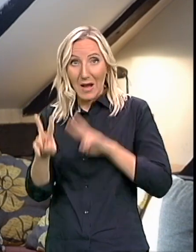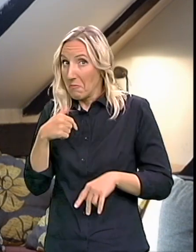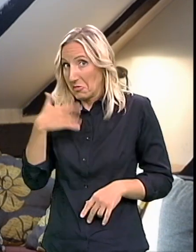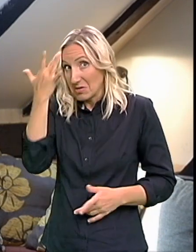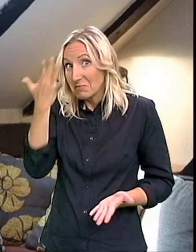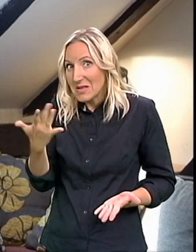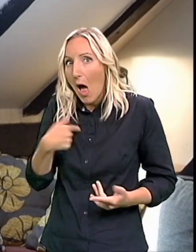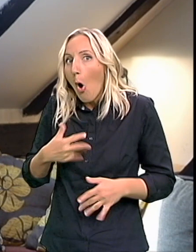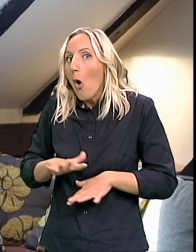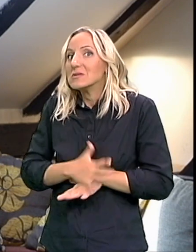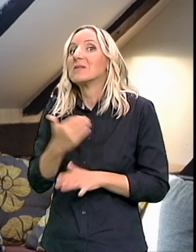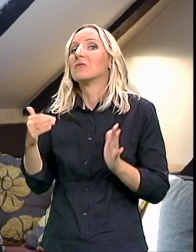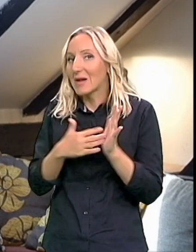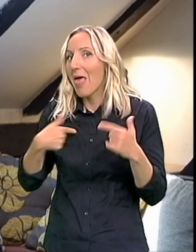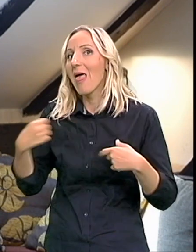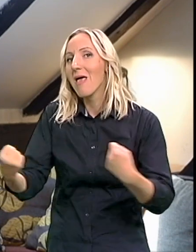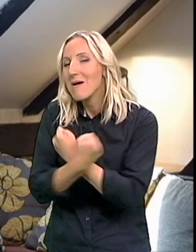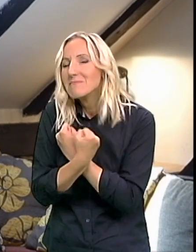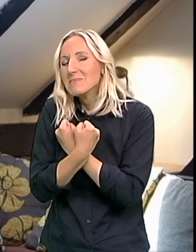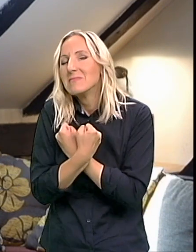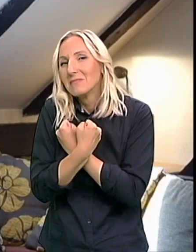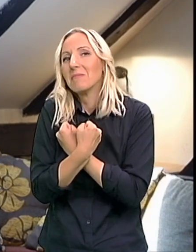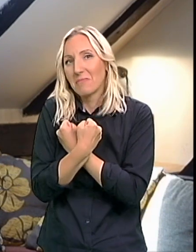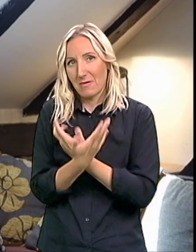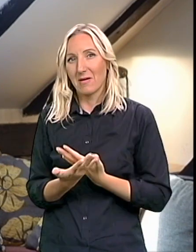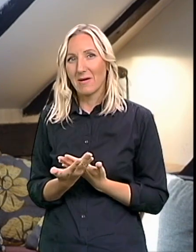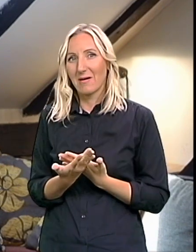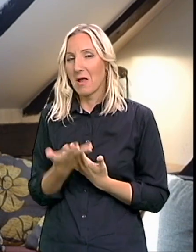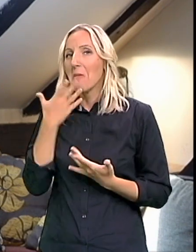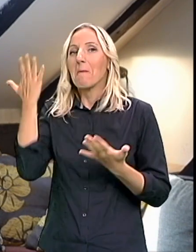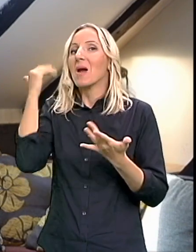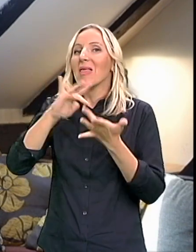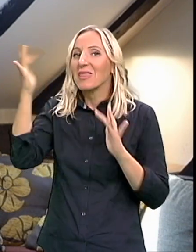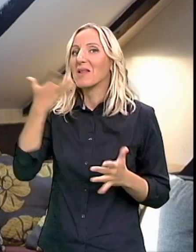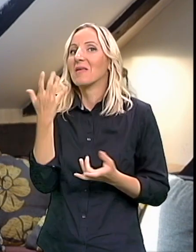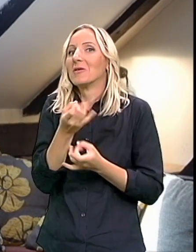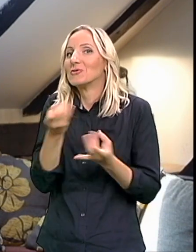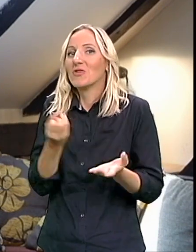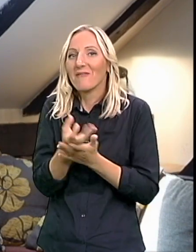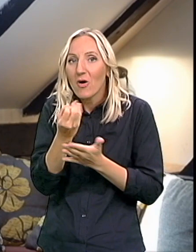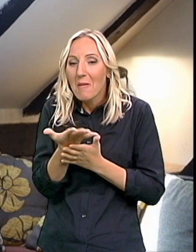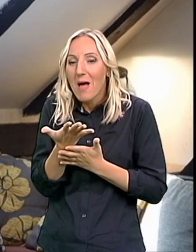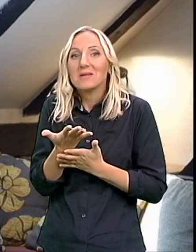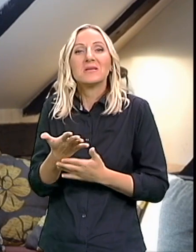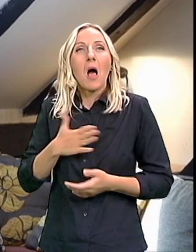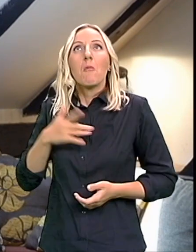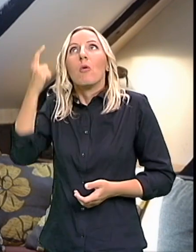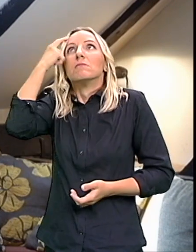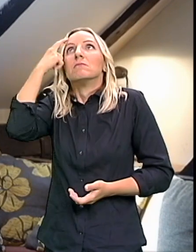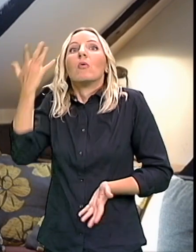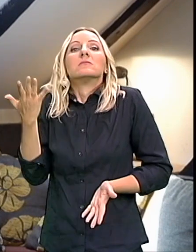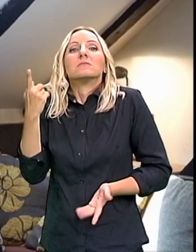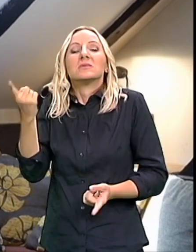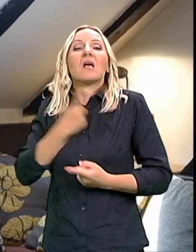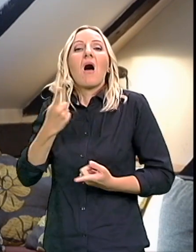Nije bilo literatura Nije bilo interneta Ali jednostavno tako neke stvari su nam iz nekog zdravog razuma Iz